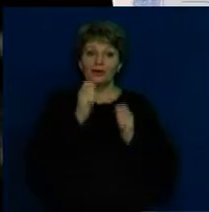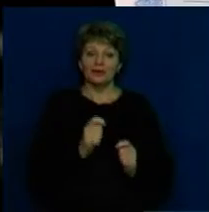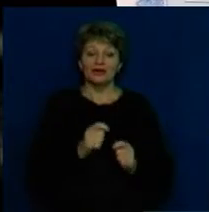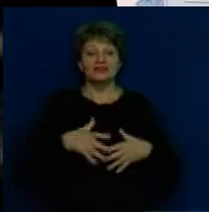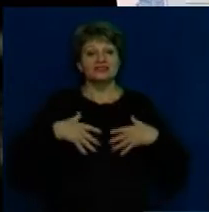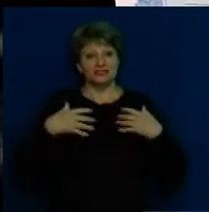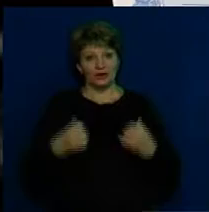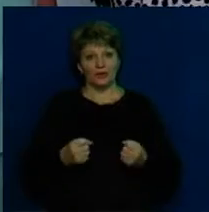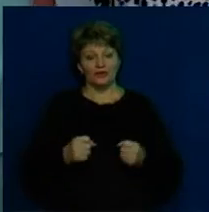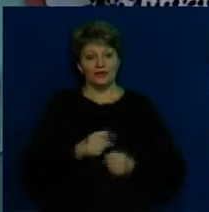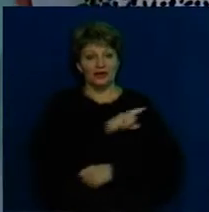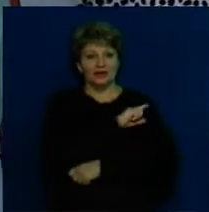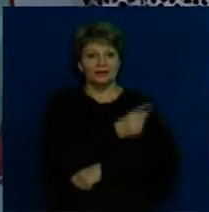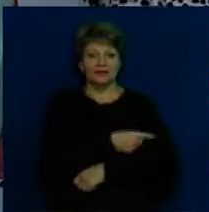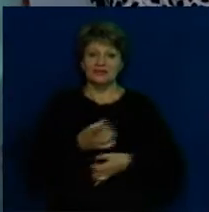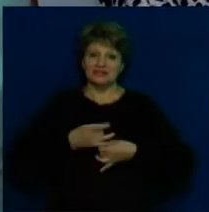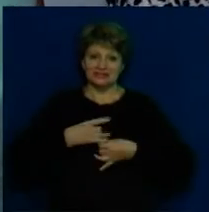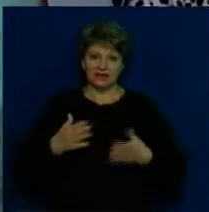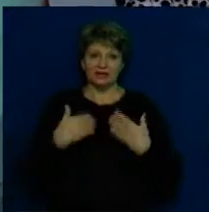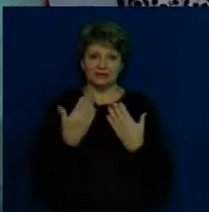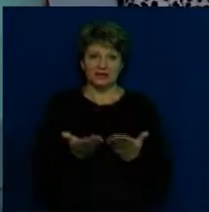Здоров'я виймось новим. Святом вас.